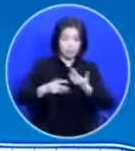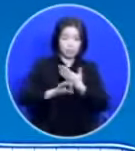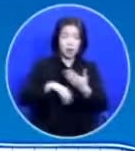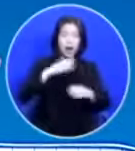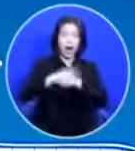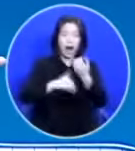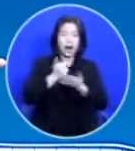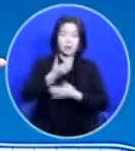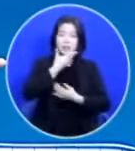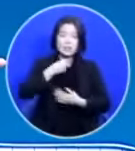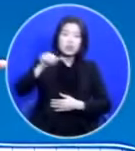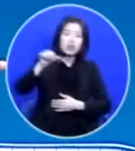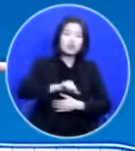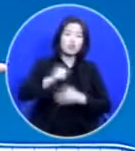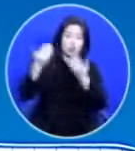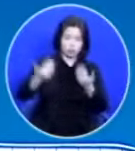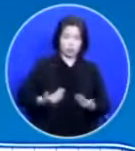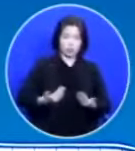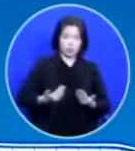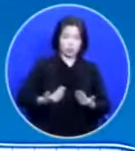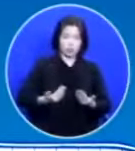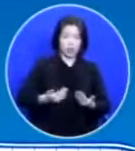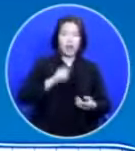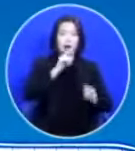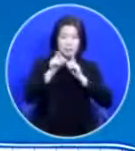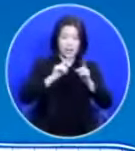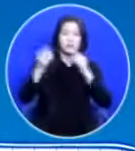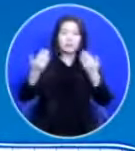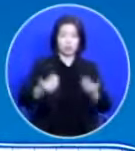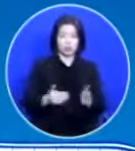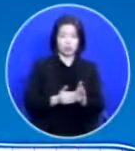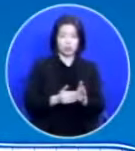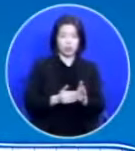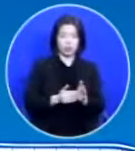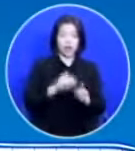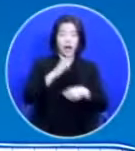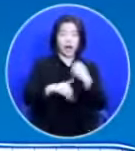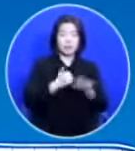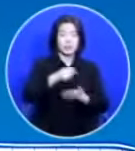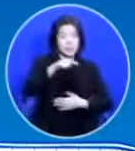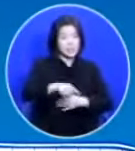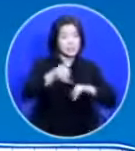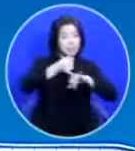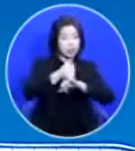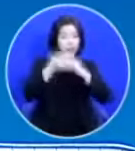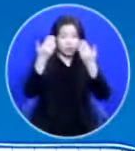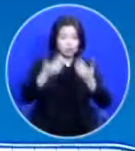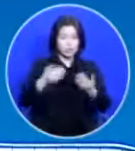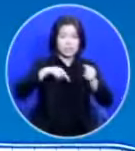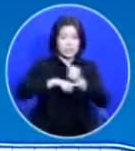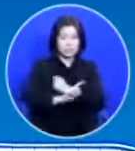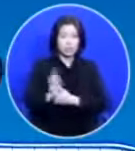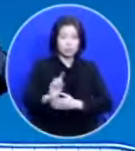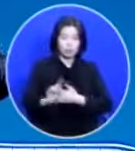하나님이 저주를 내리실 것이다 라고 말씀하신 겁니다 하나님이 이 언약을 주신 이유는